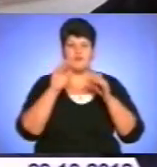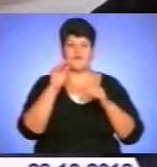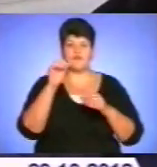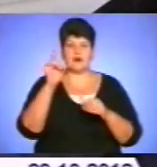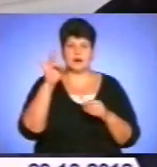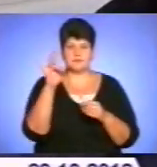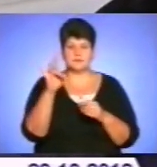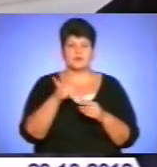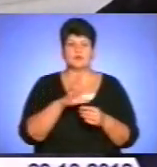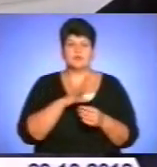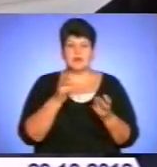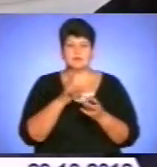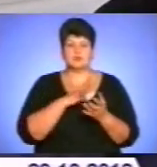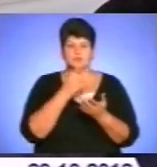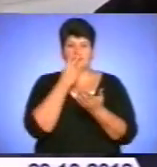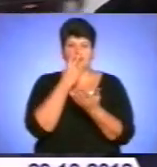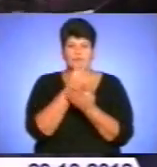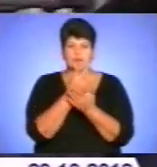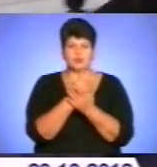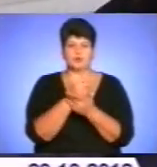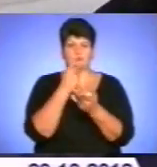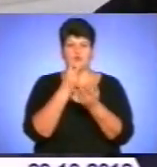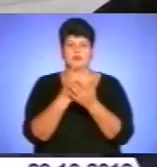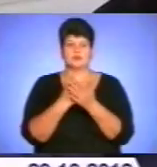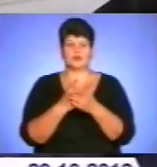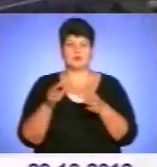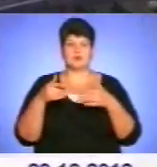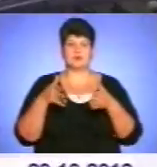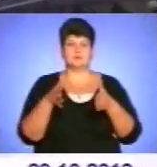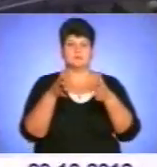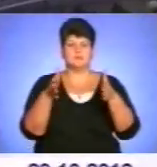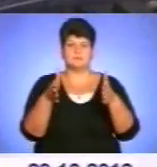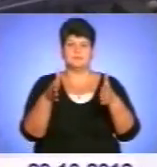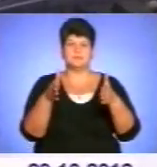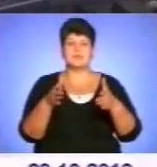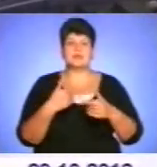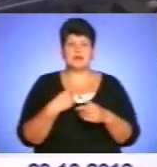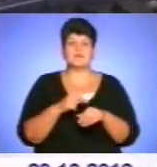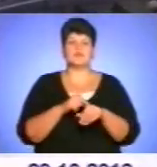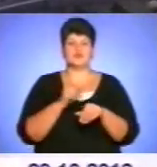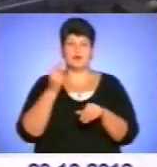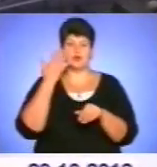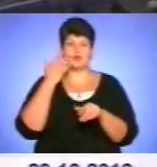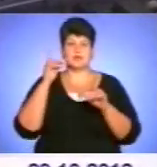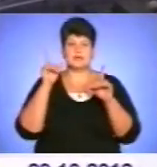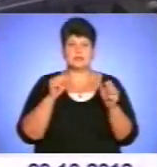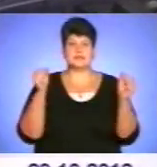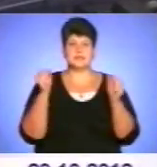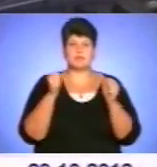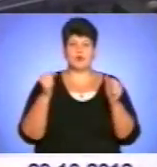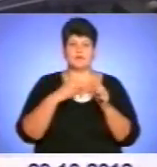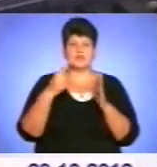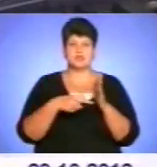необхідно, щоб транспортнізація був добре позначений на проїзній частині. Я відчуваю, коли їду на зимових шинах в